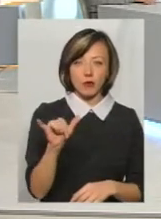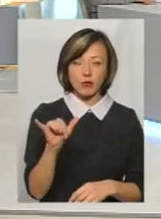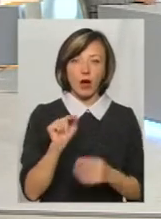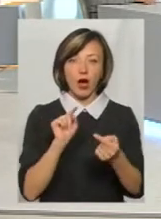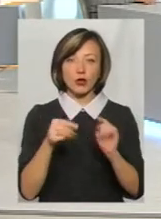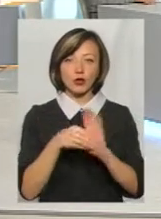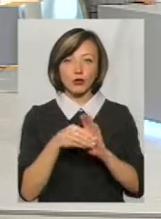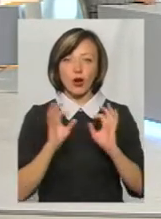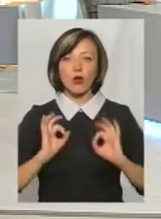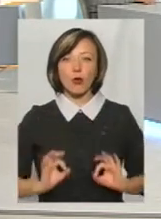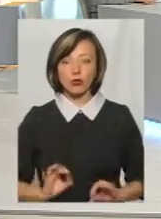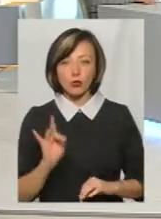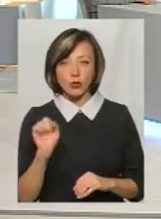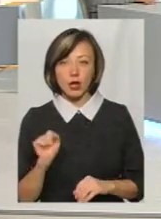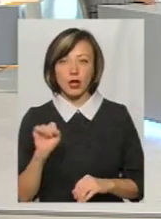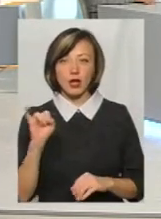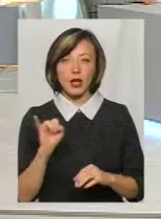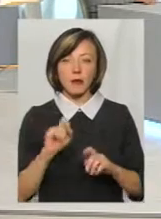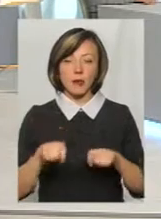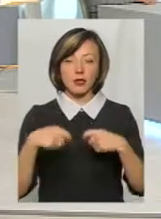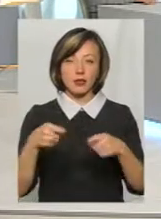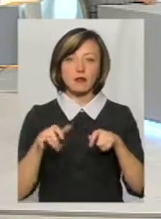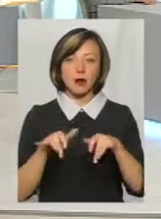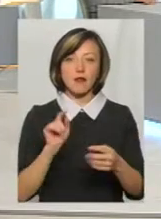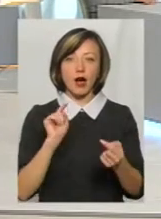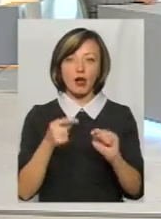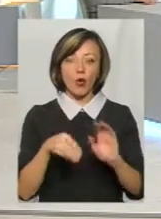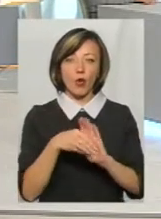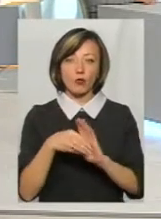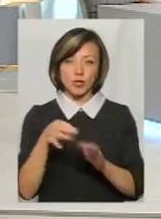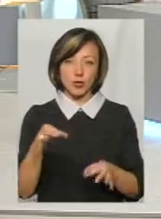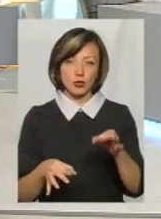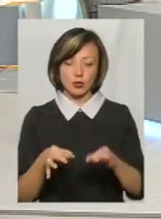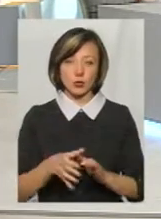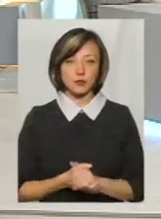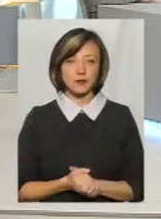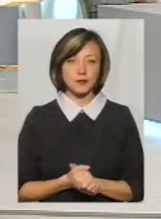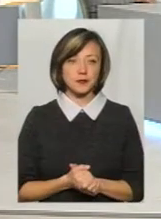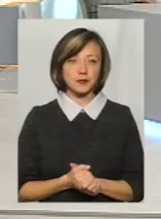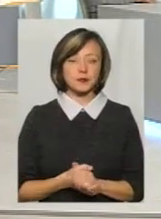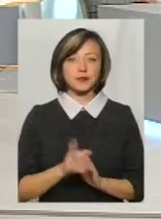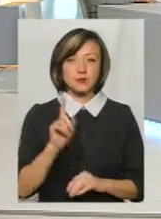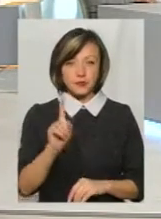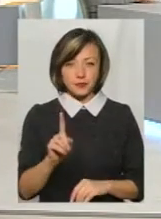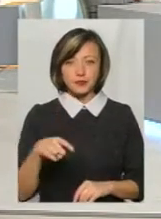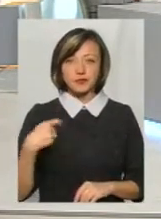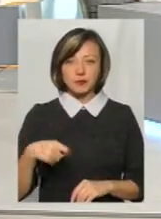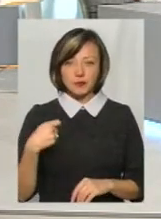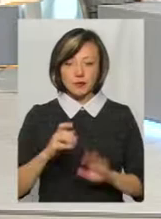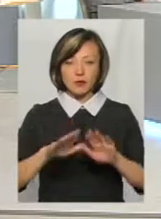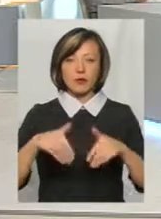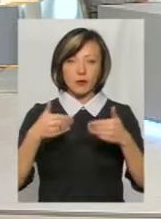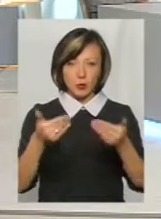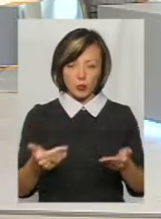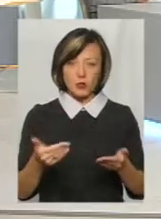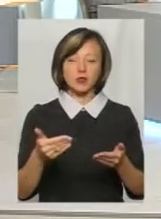антикорупційна прокуратура спеціальна, яка передає справи в Антикорупційний суд. До речі, президент вже вніс пропозицію, щоб